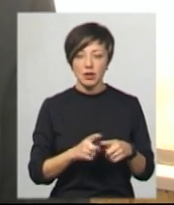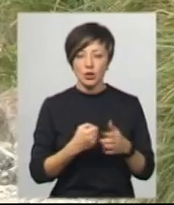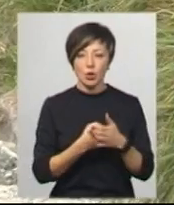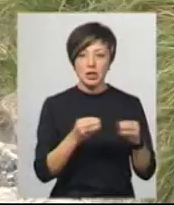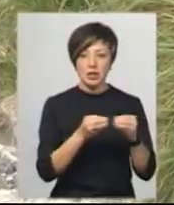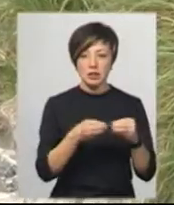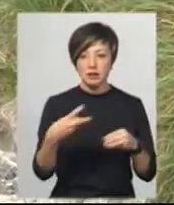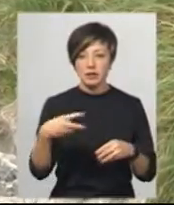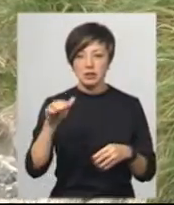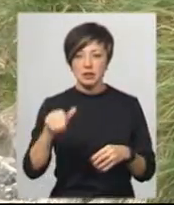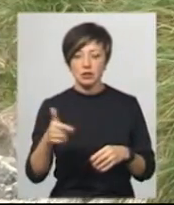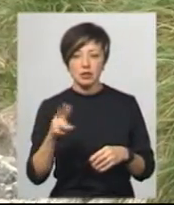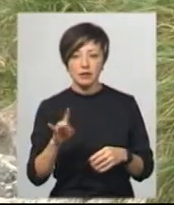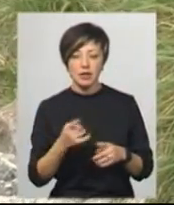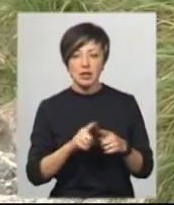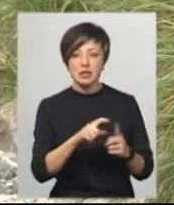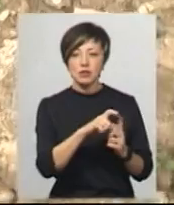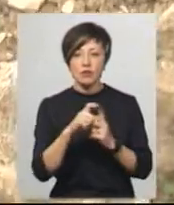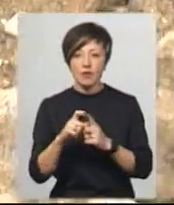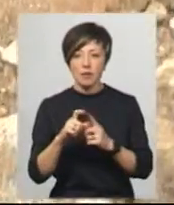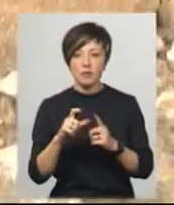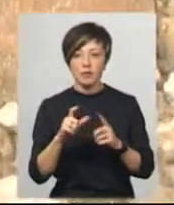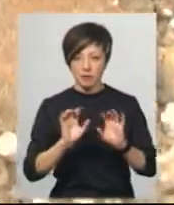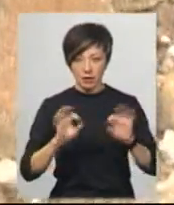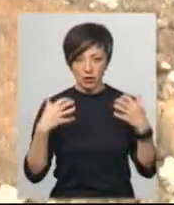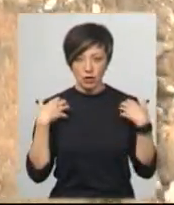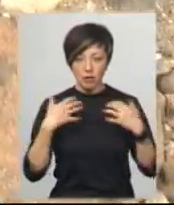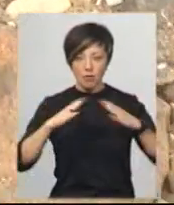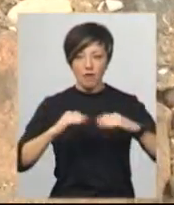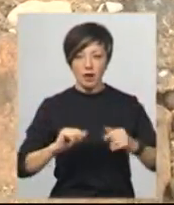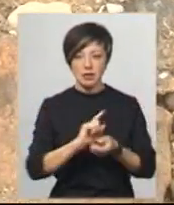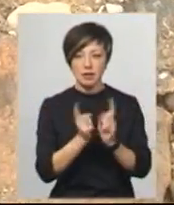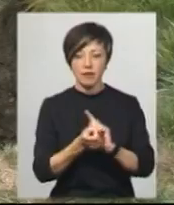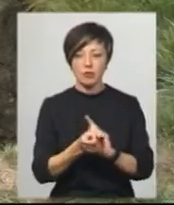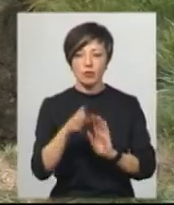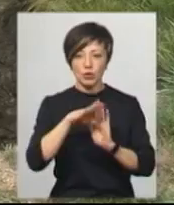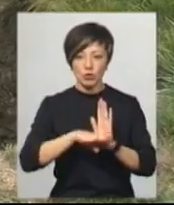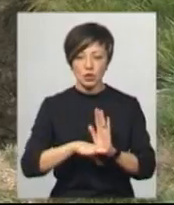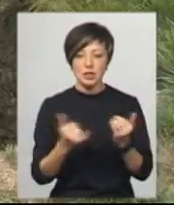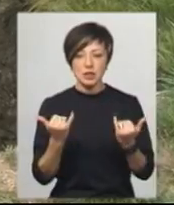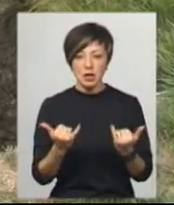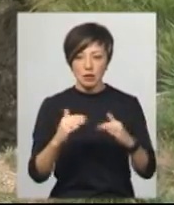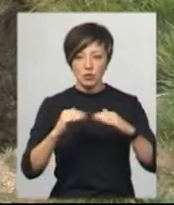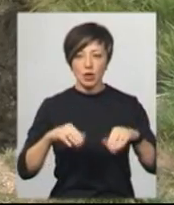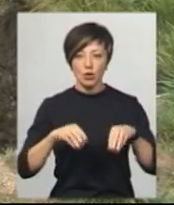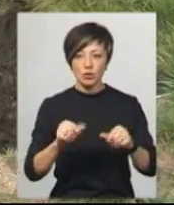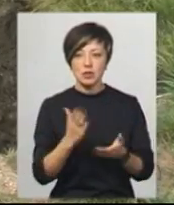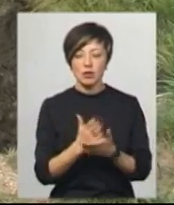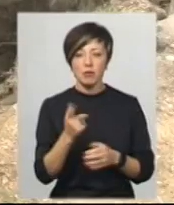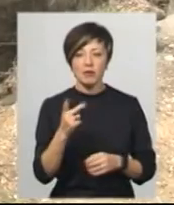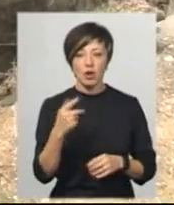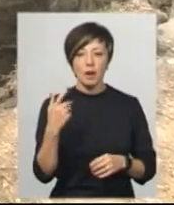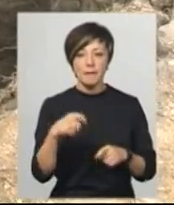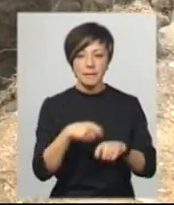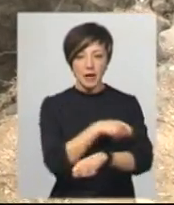тисяч гривень». За словами Віктора Вєтрова, після росних опадів, проваля у парку відпочинку ставатимуть дедалі більшими. «Зараз просідання ґрунту становить півтора метри,